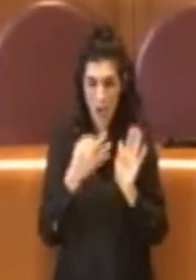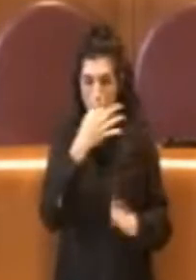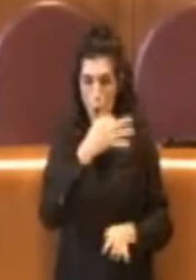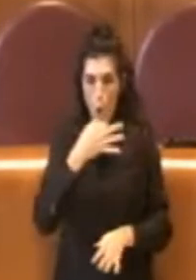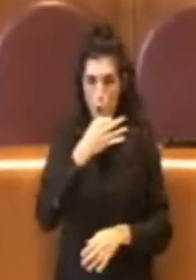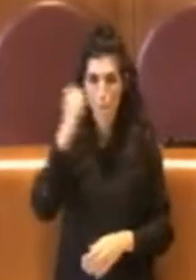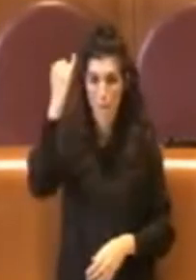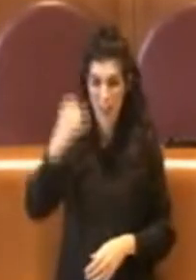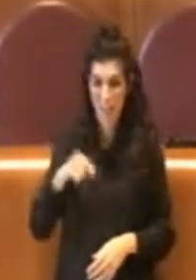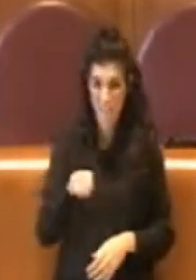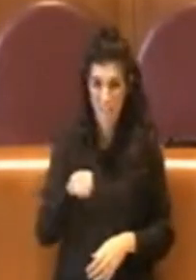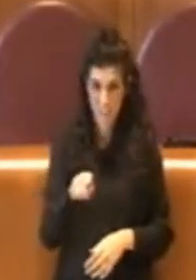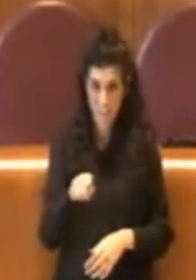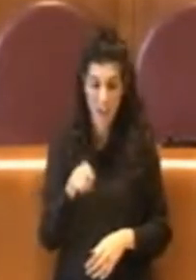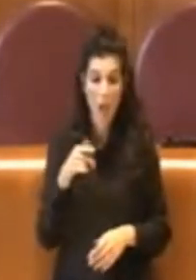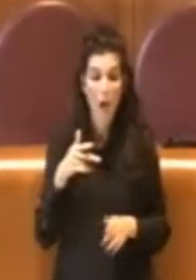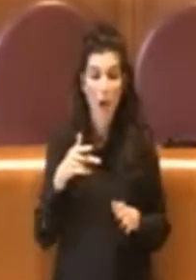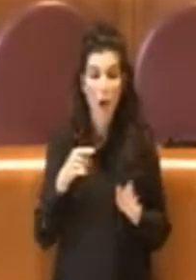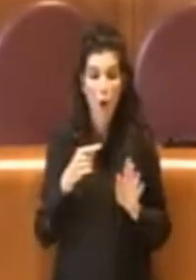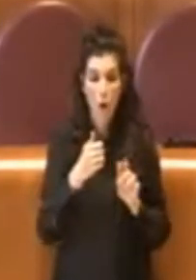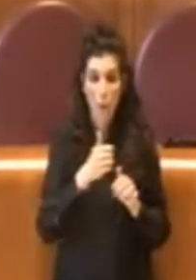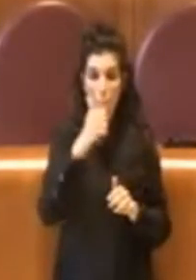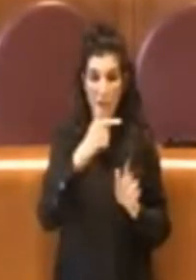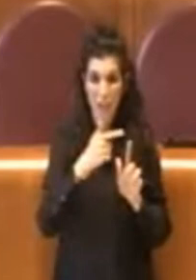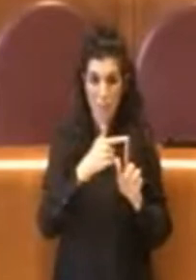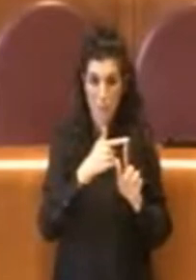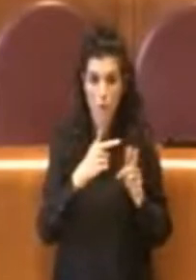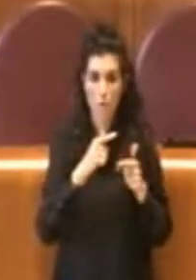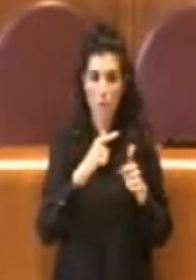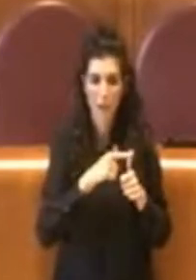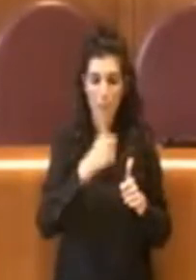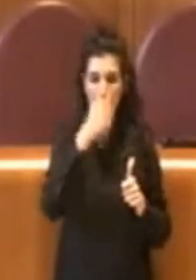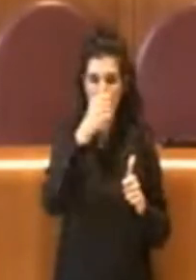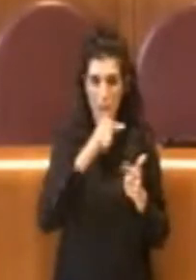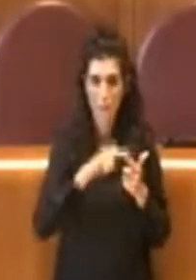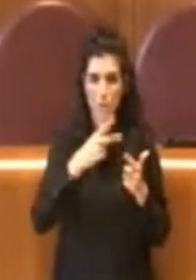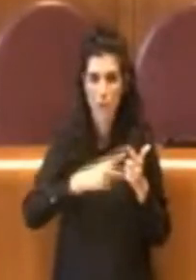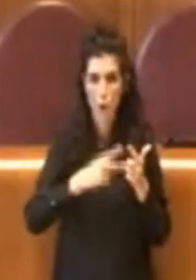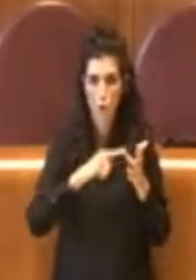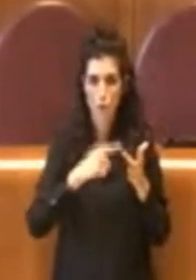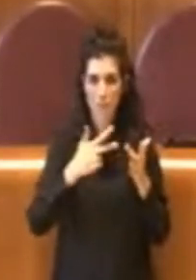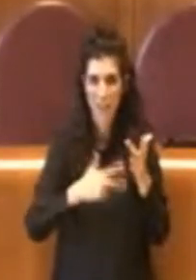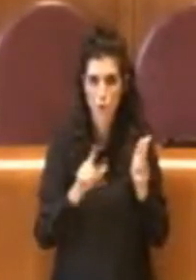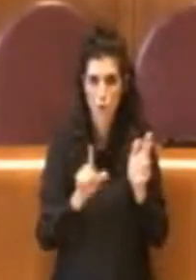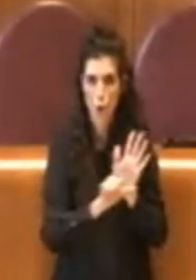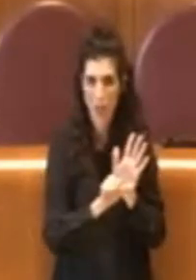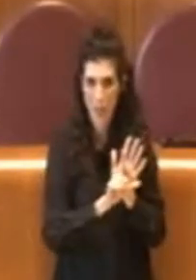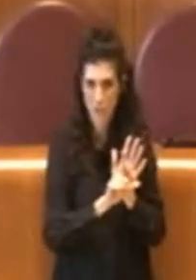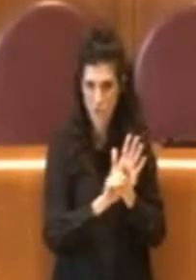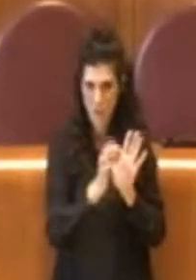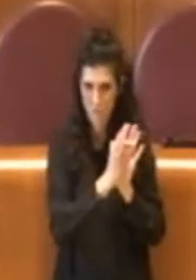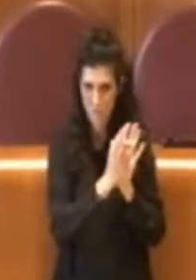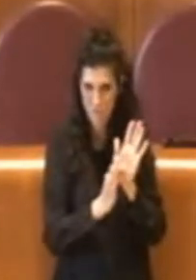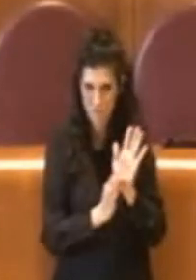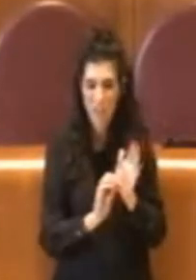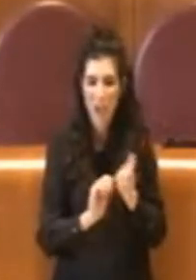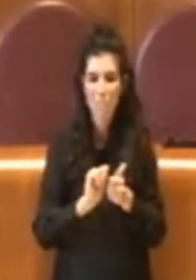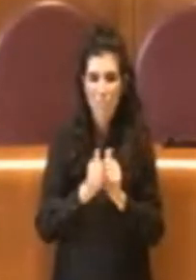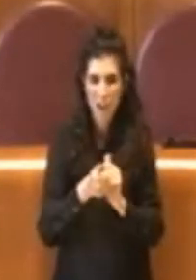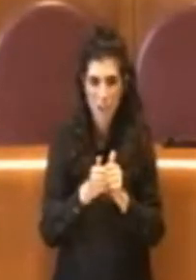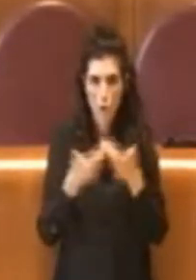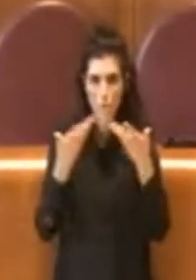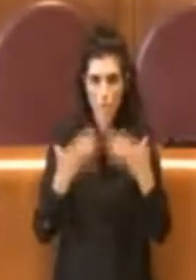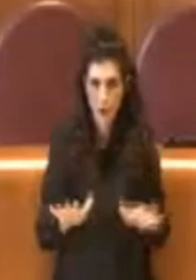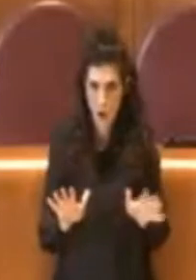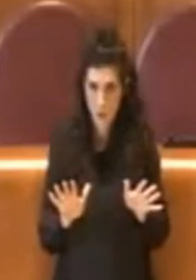delle tre variazioni fatte, una è l'assestamento, che è un obbligo di legge. Quindi, in realtà, le variazioni che sono state